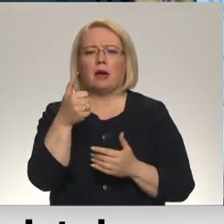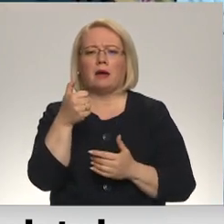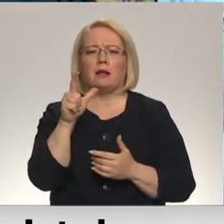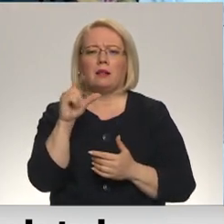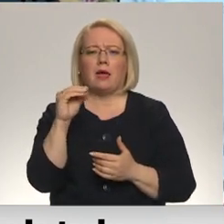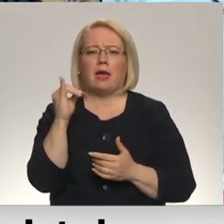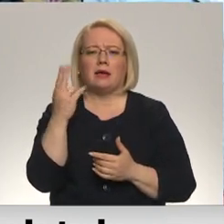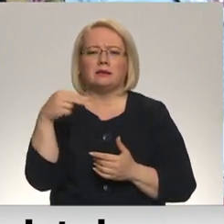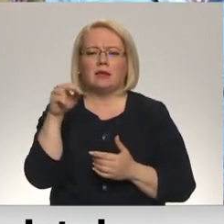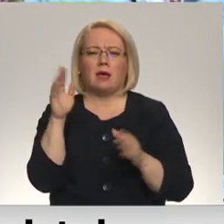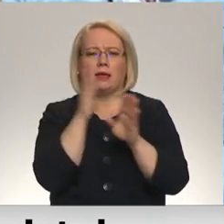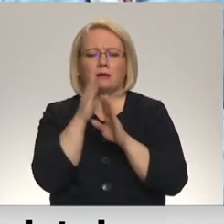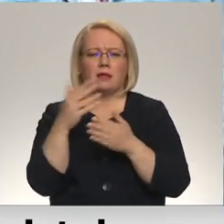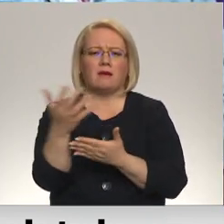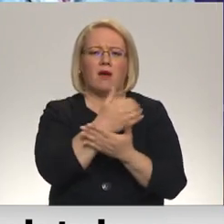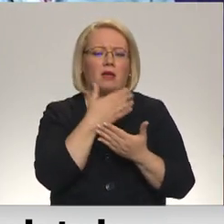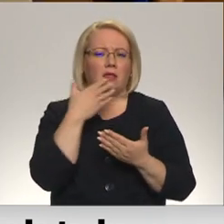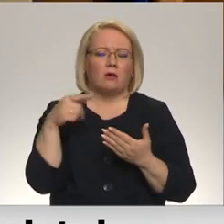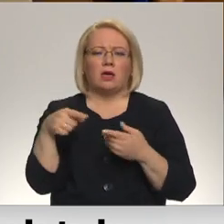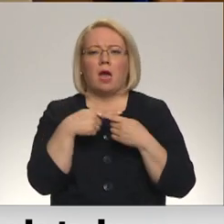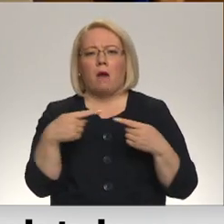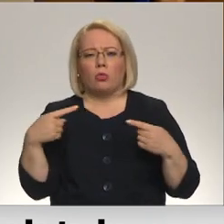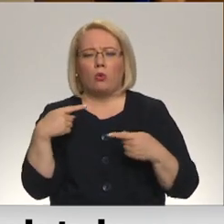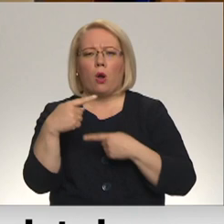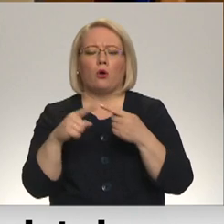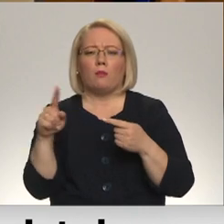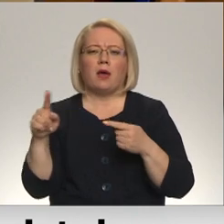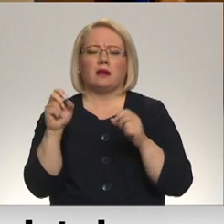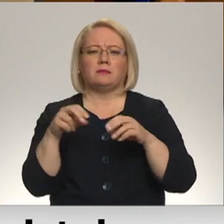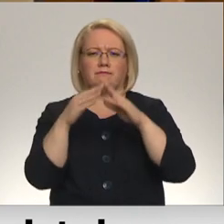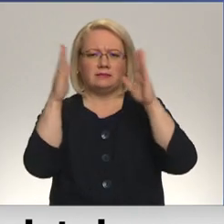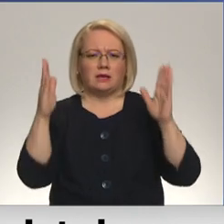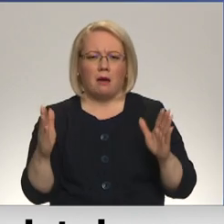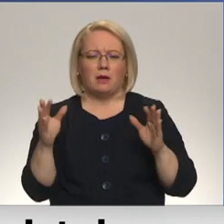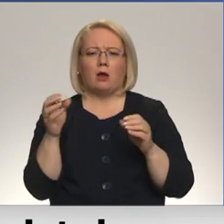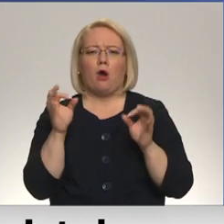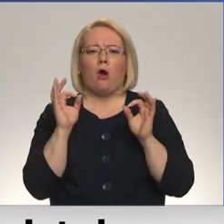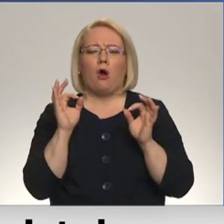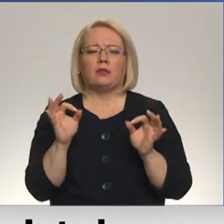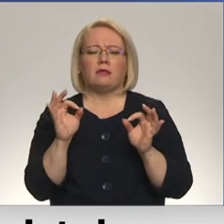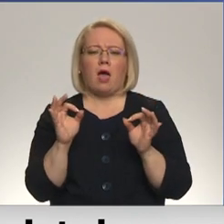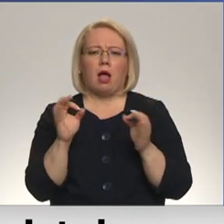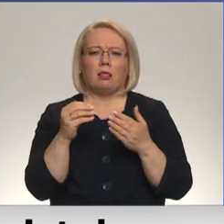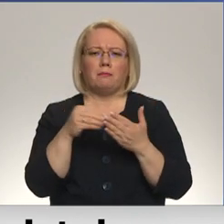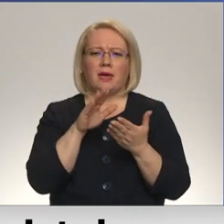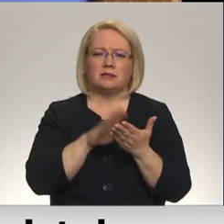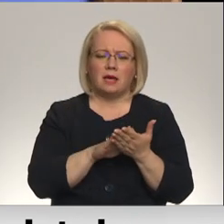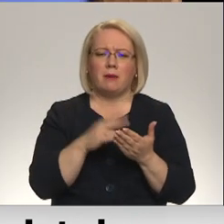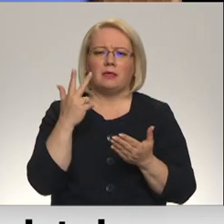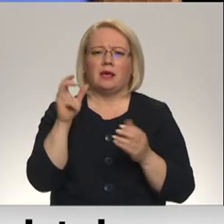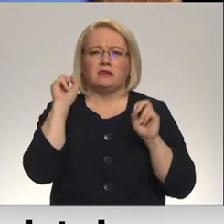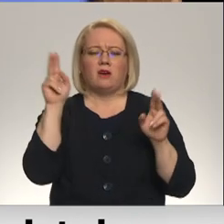līdz šim nav vāktas. Apkopotajā mantojumā ar sava veida Dainu skapis ar originālu piezīmēm, tri uzvaigžņu ordenis, gan arī gūts